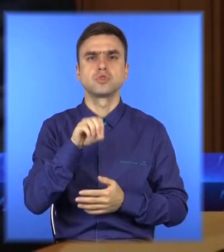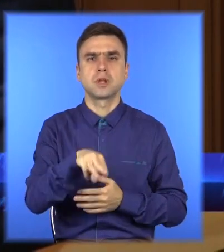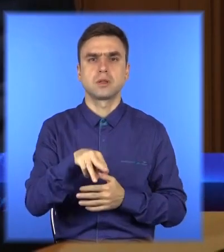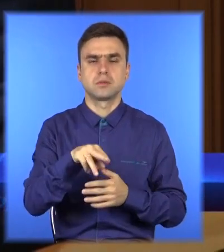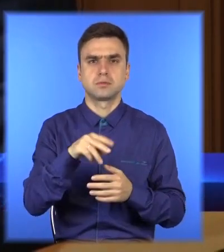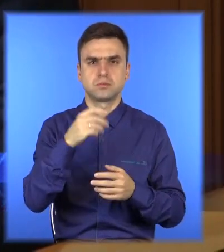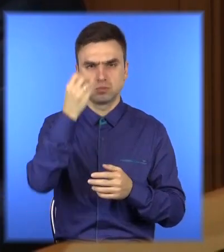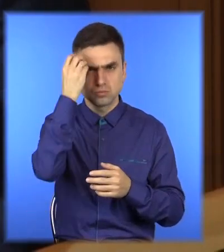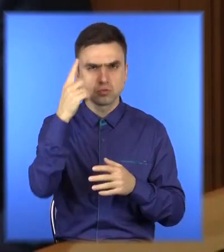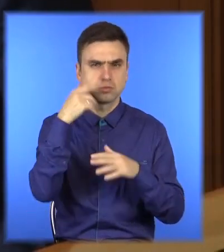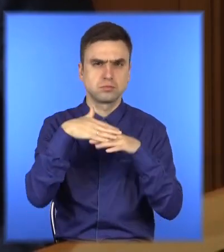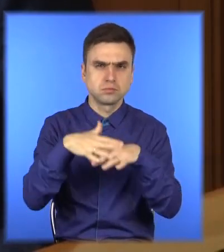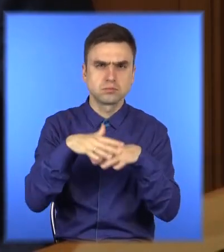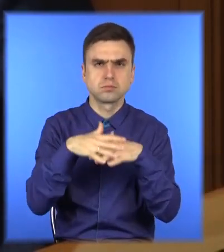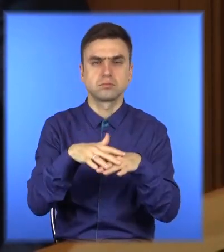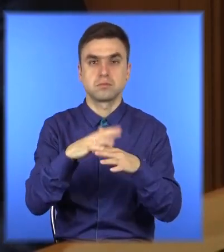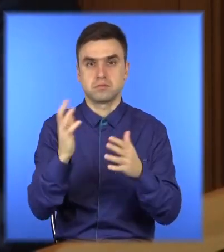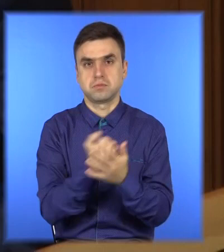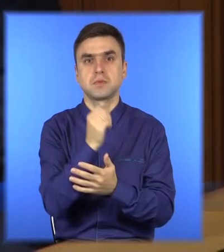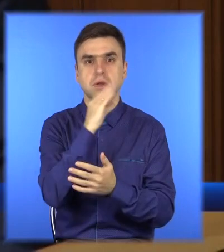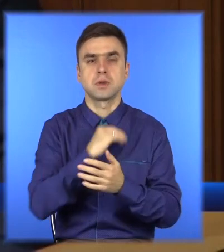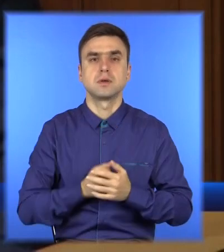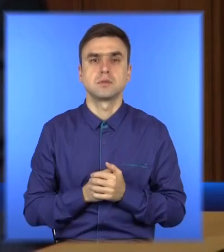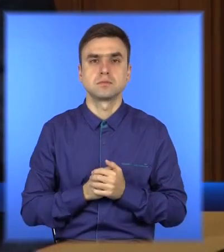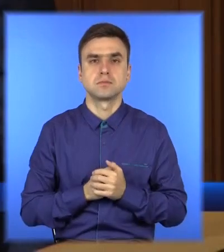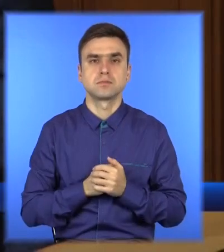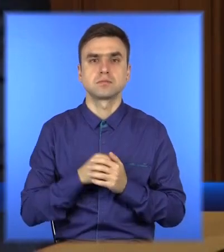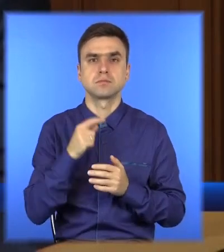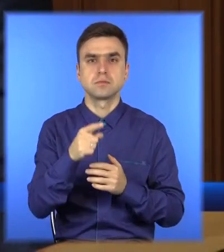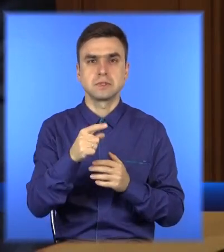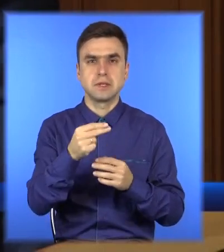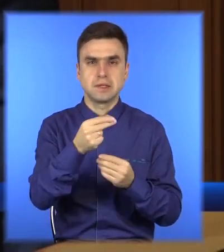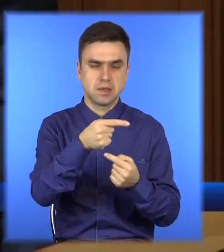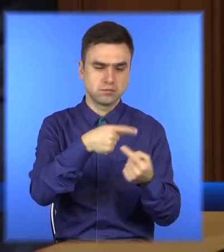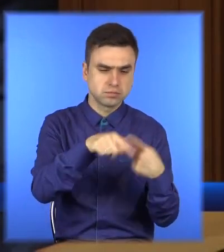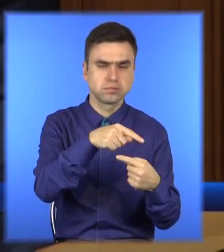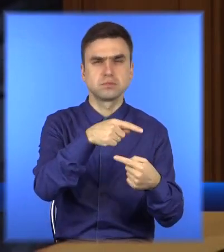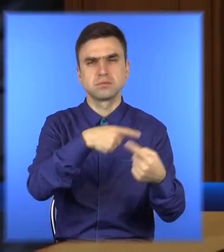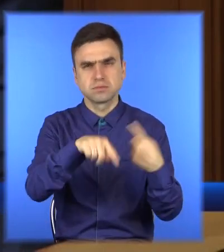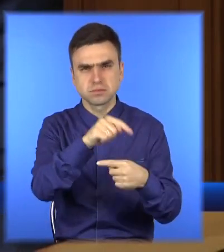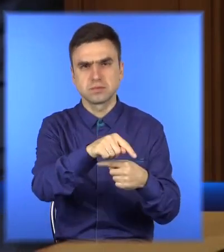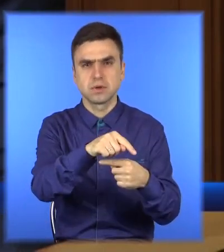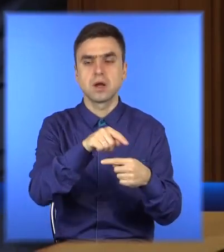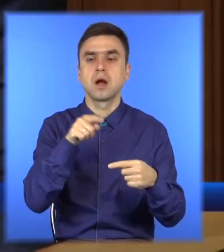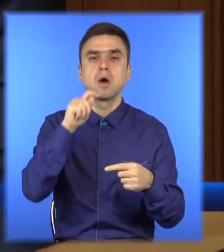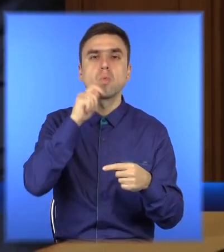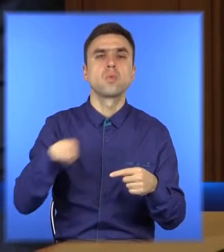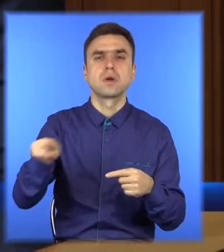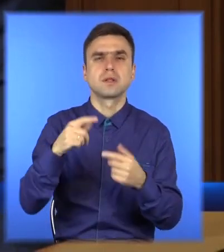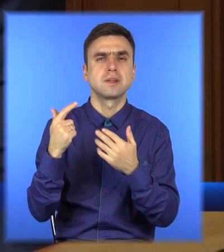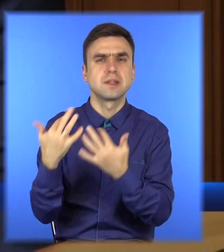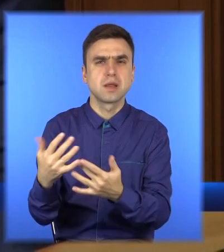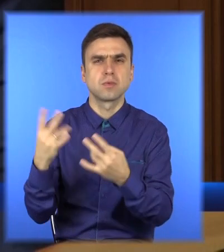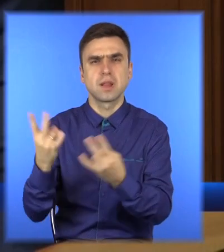нам цього вдалося досягти. Дохідних джерел бюджету достатньо для фінансування всіх пріоритетних потреб держави.